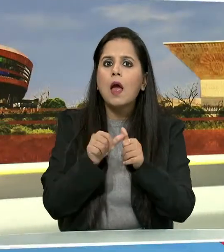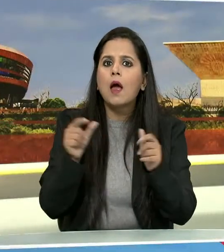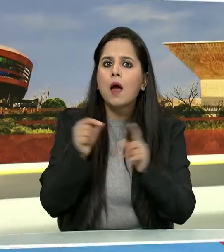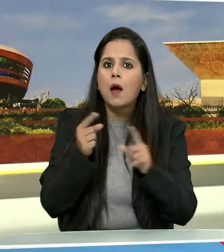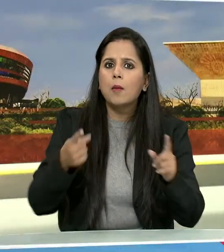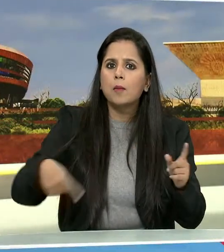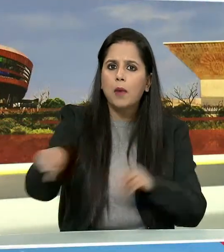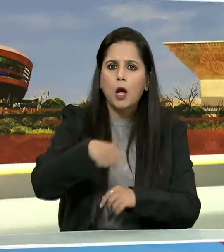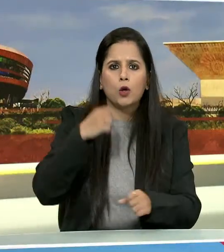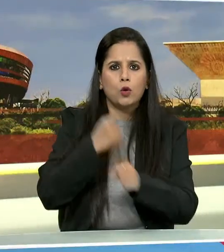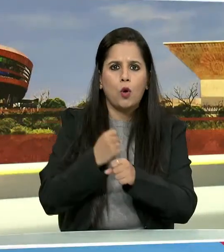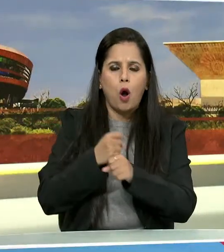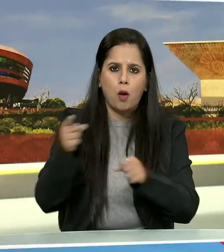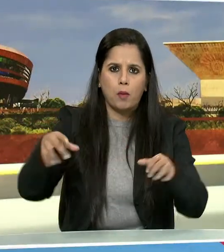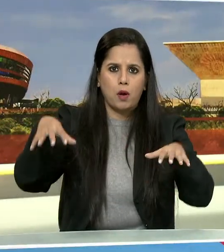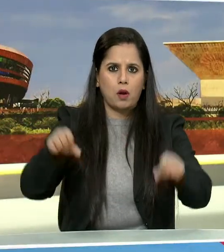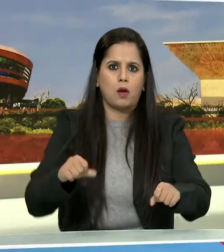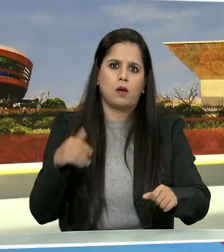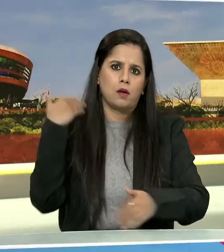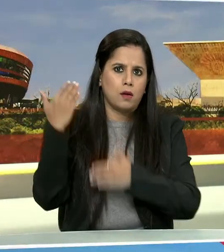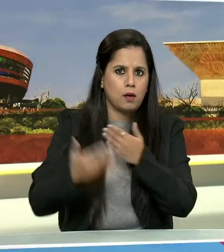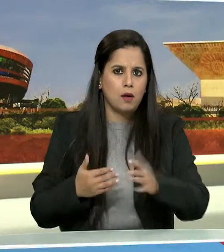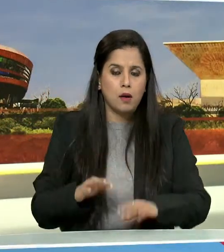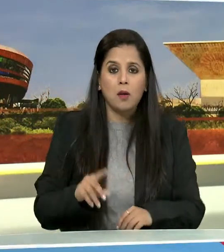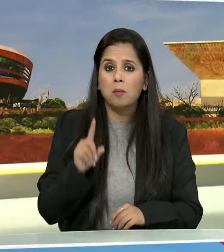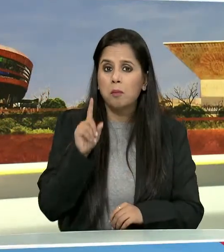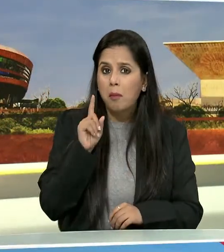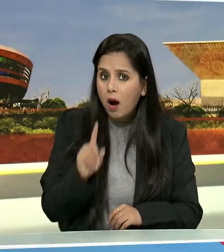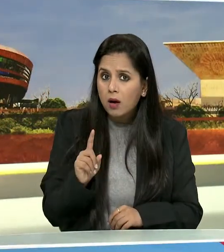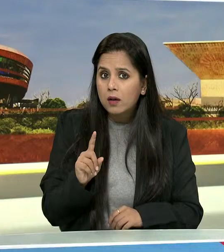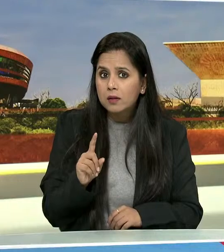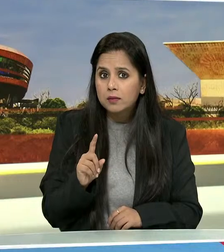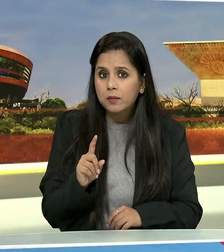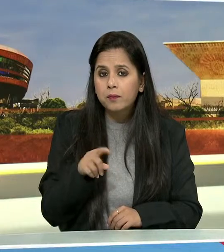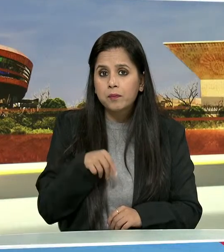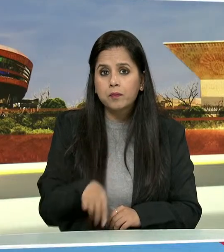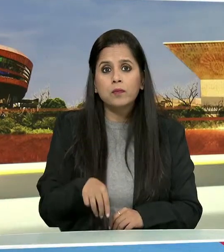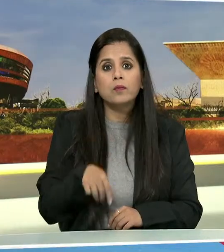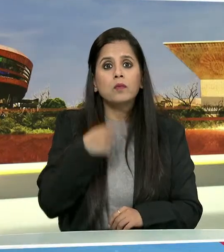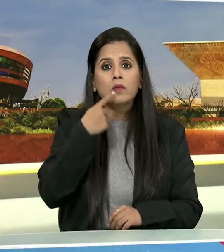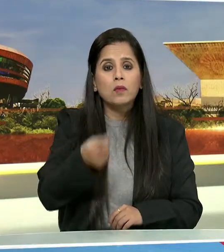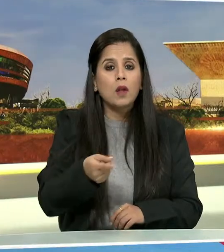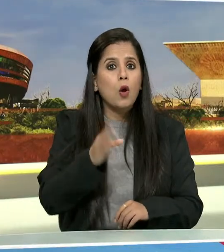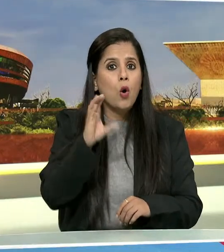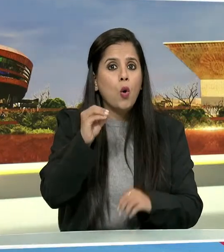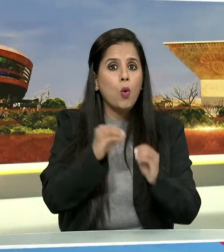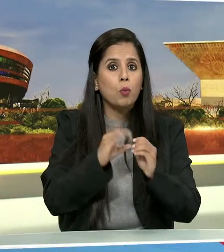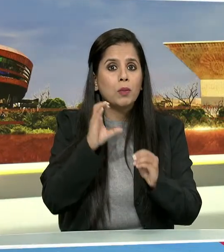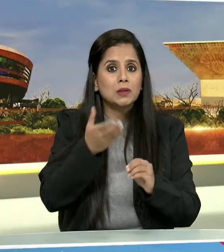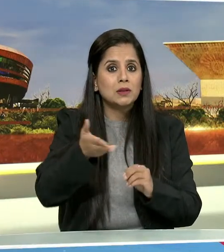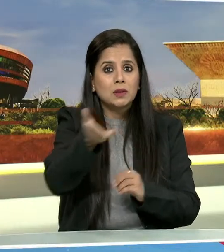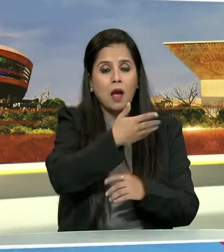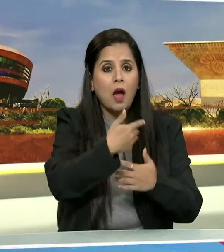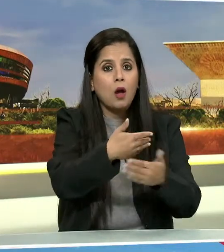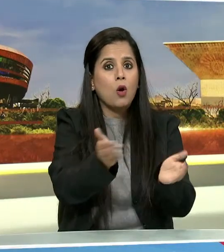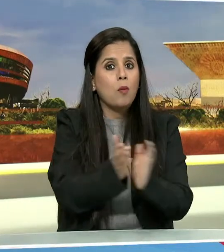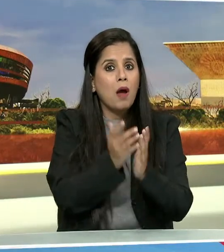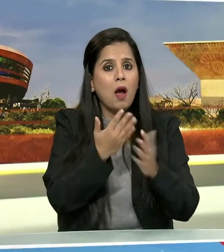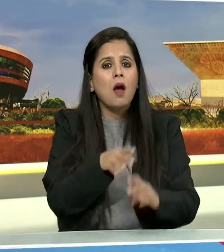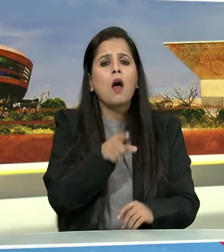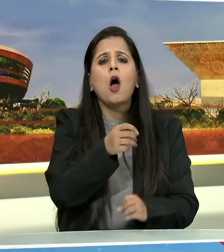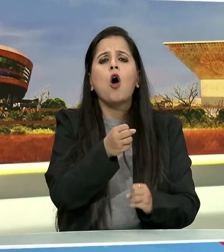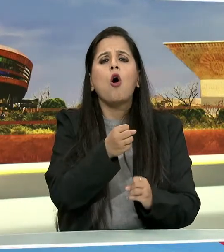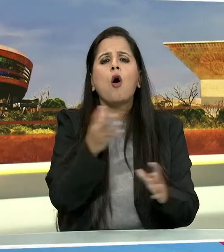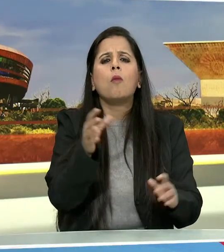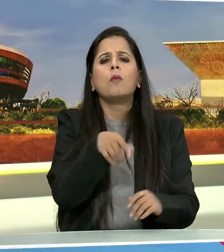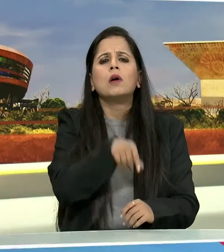में सरकारे चलाई लेकिन बीसी कॉम्यूनिटी से कितने